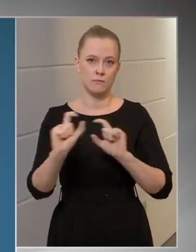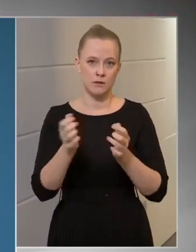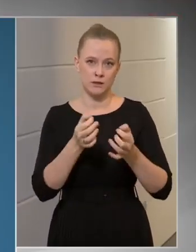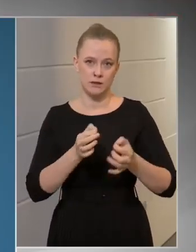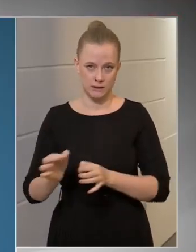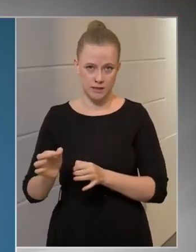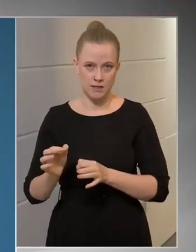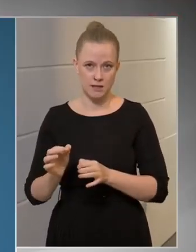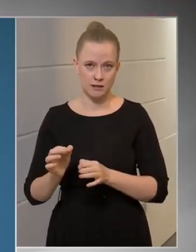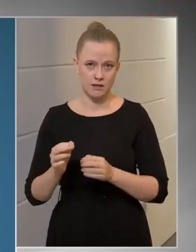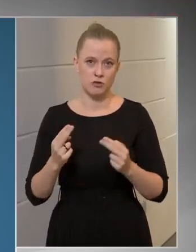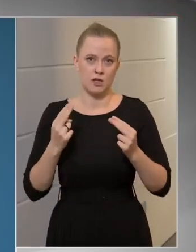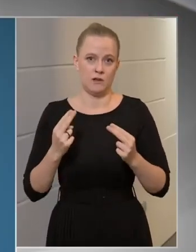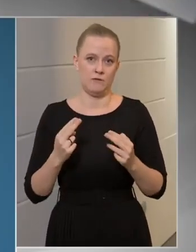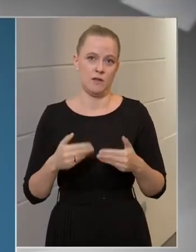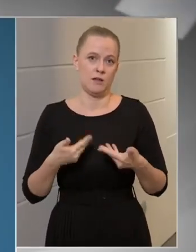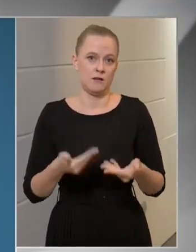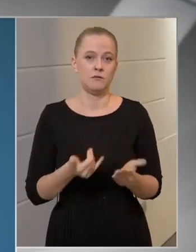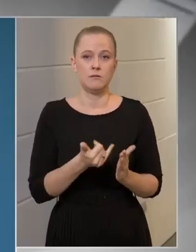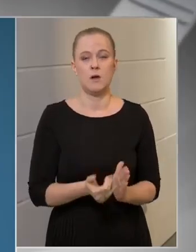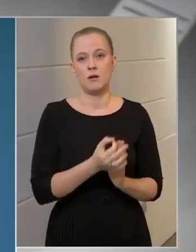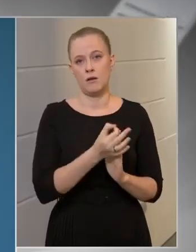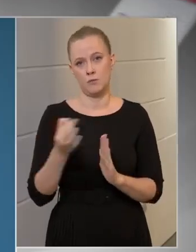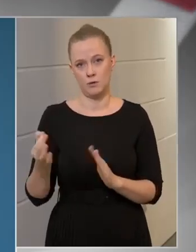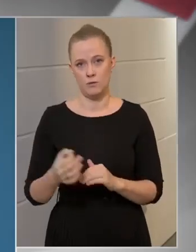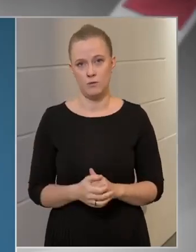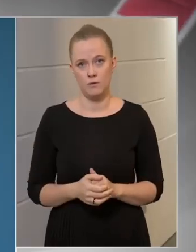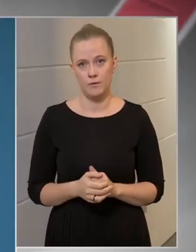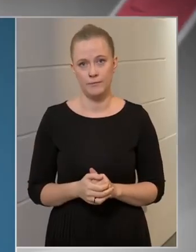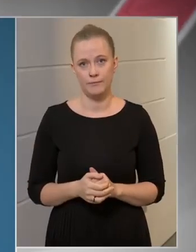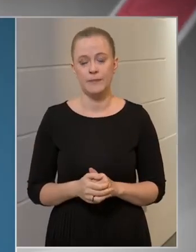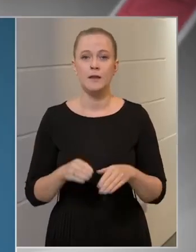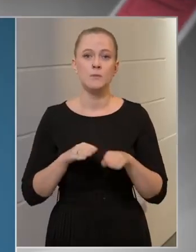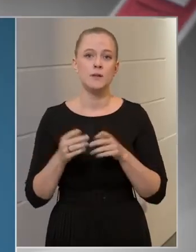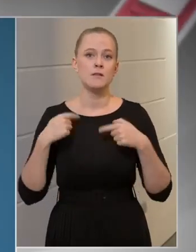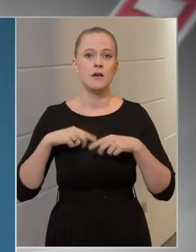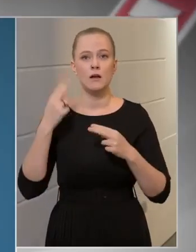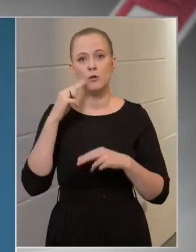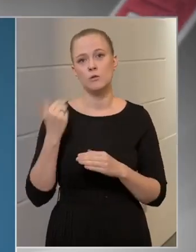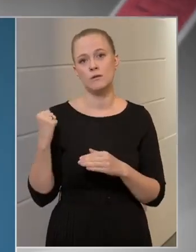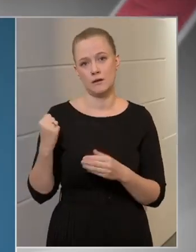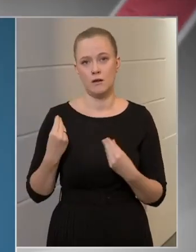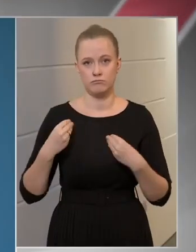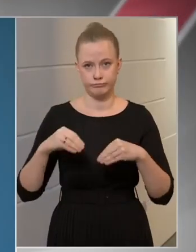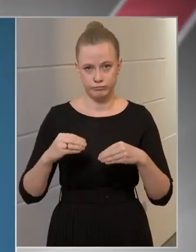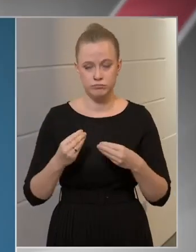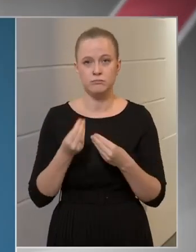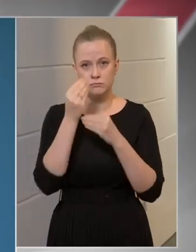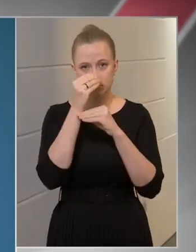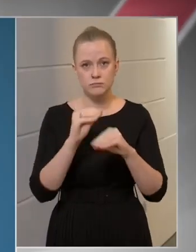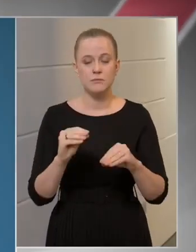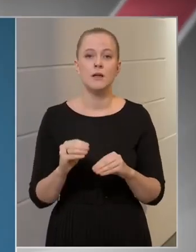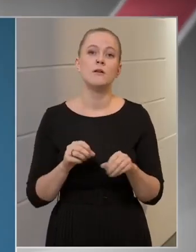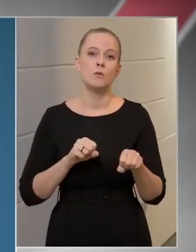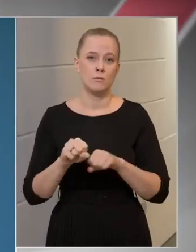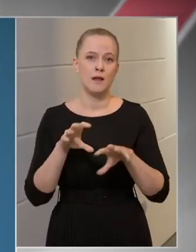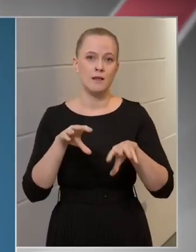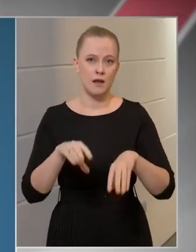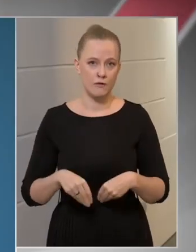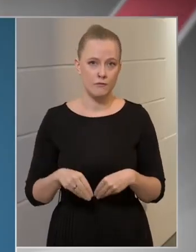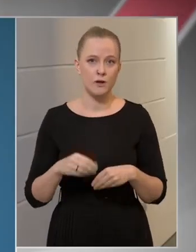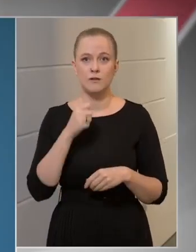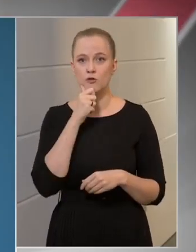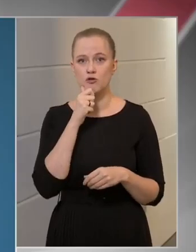intézkedés lépett hatályba mai naptól. Miniszterelnök úr tegnapi bejelentése alapján a kormány elfogadta az idősek tanácsa